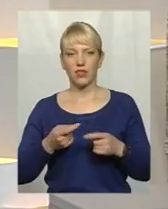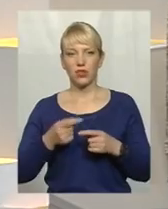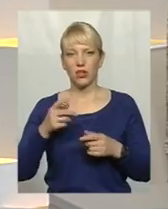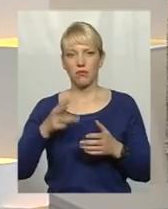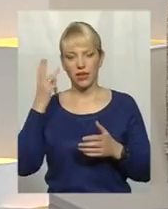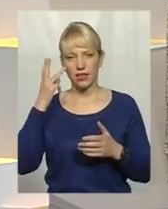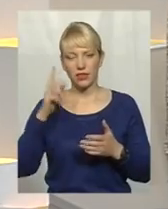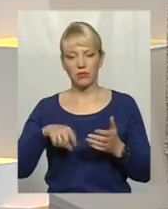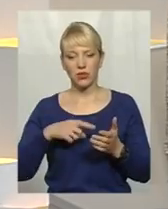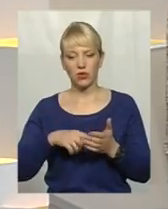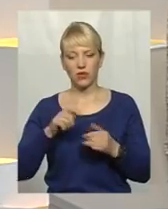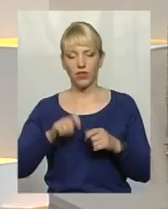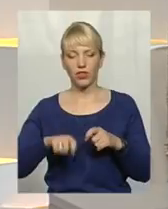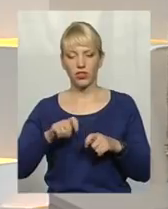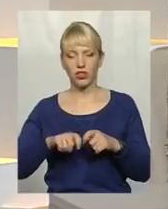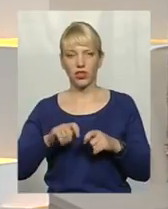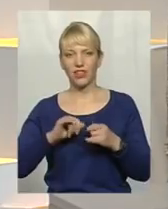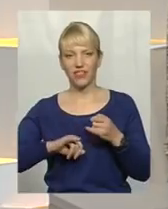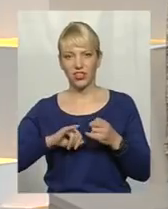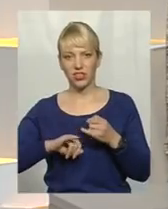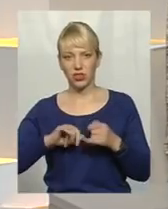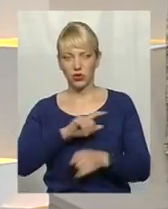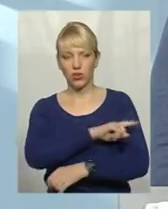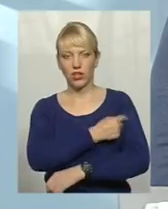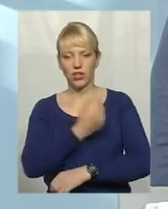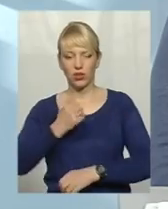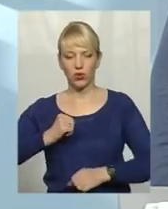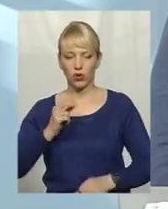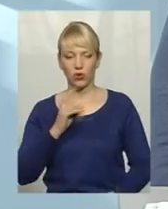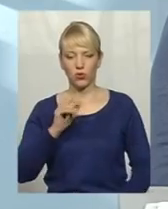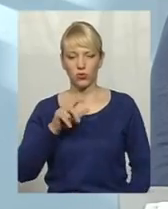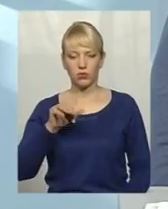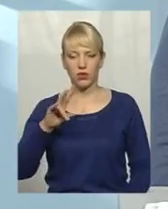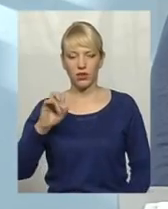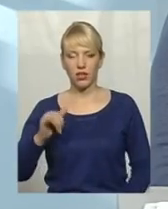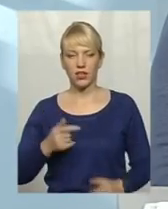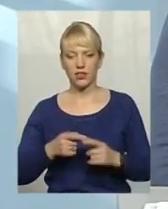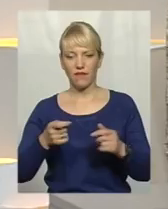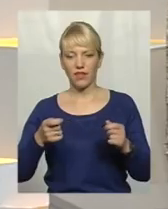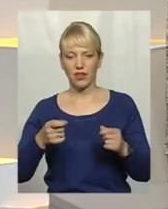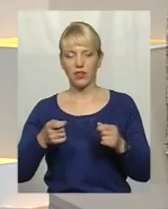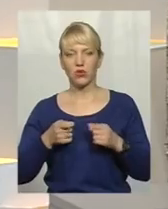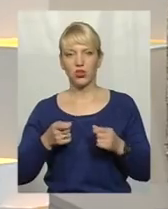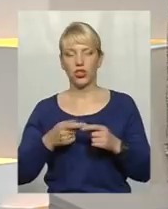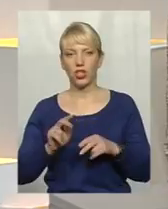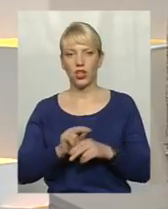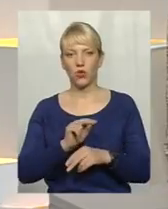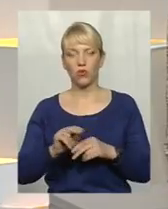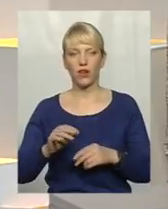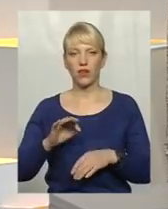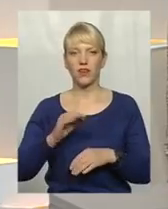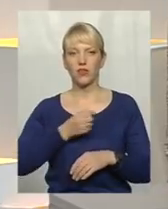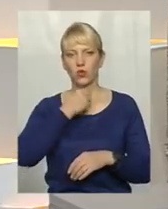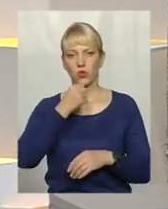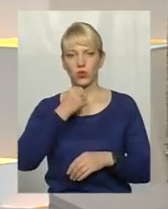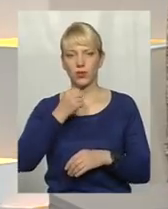інфекційної лікарні, та її колега Валентина Олексійна Кузьміна, завідувача відділення для лікування дорослих хворих із інфекційними ураженнями